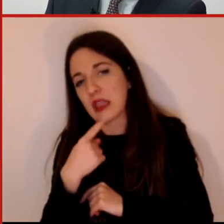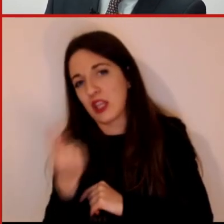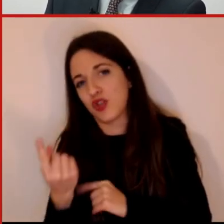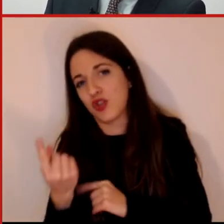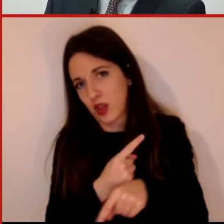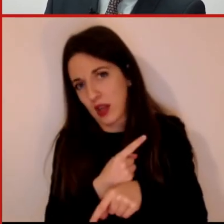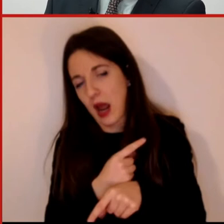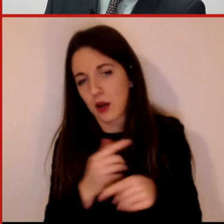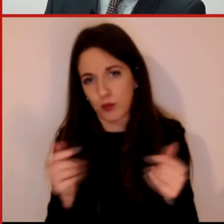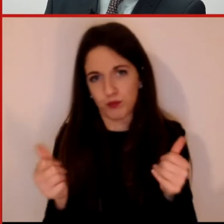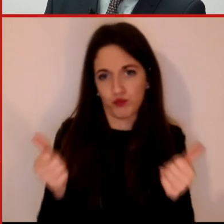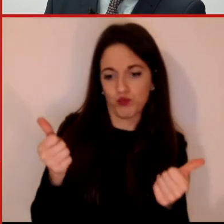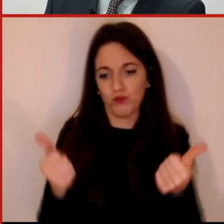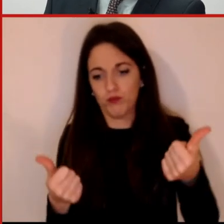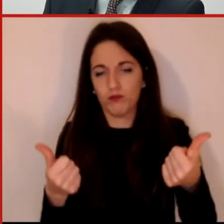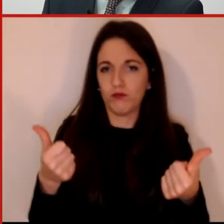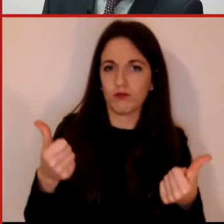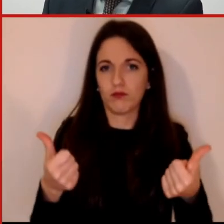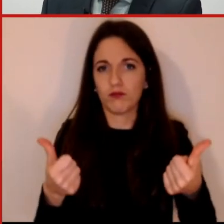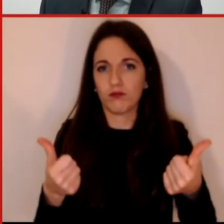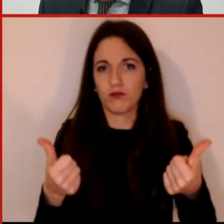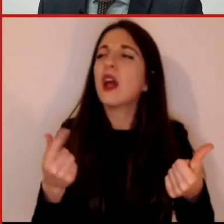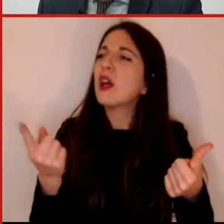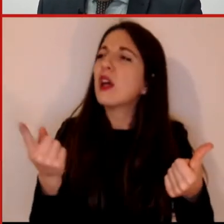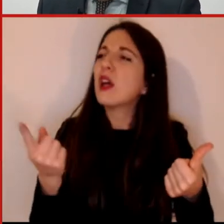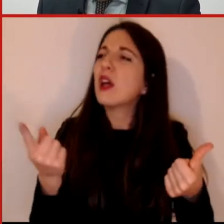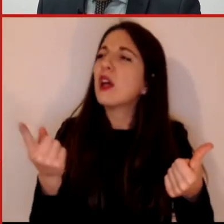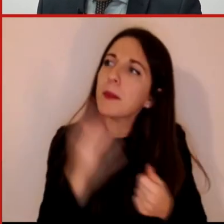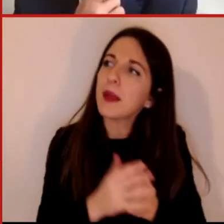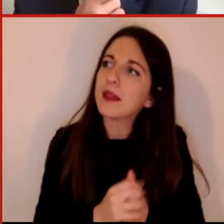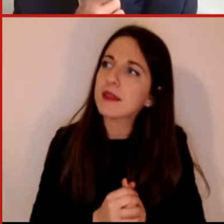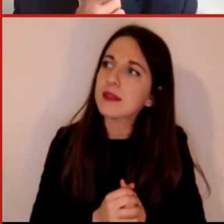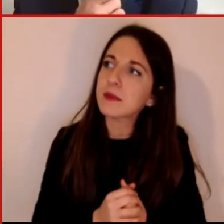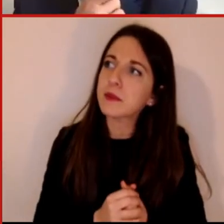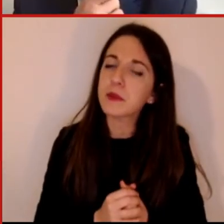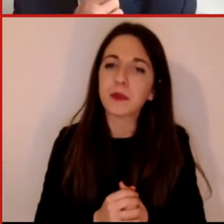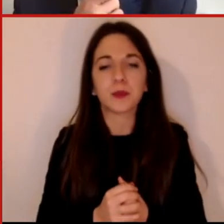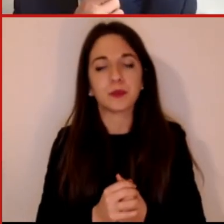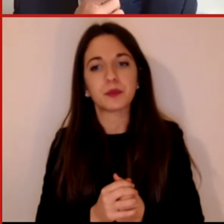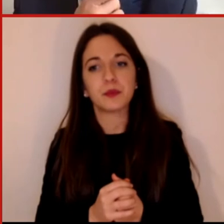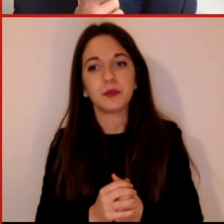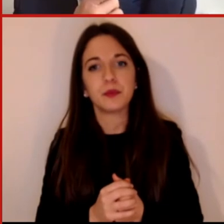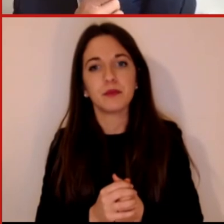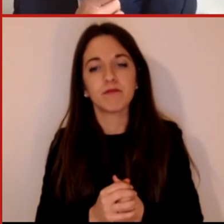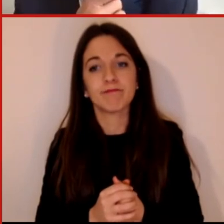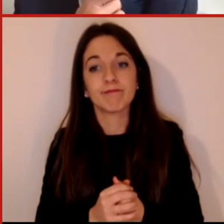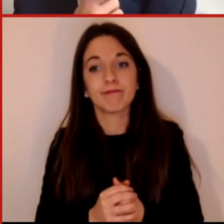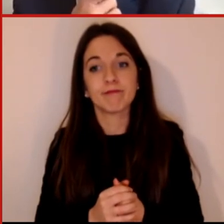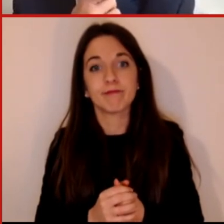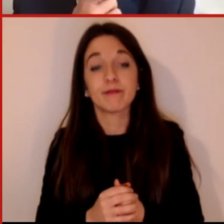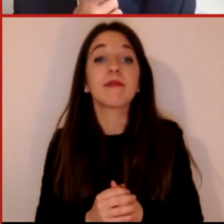differente. Come interpreta questi dati? Ma qui in realtà uno diventa molto